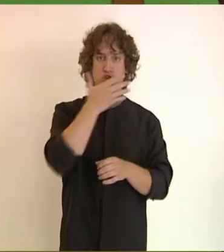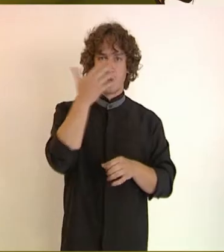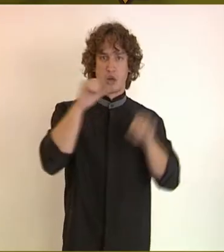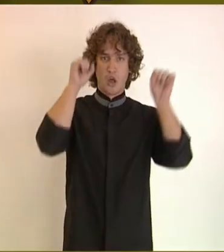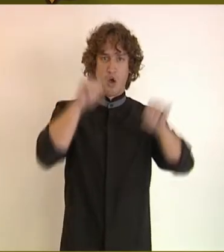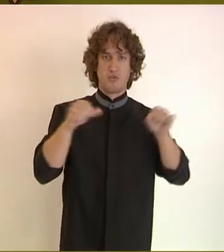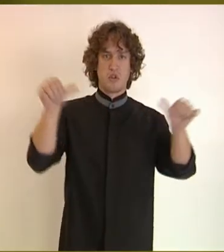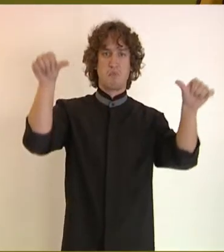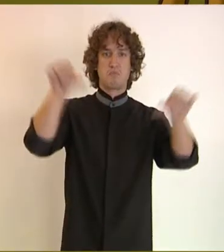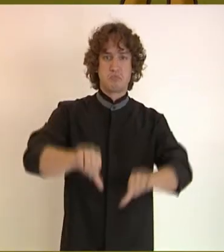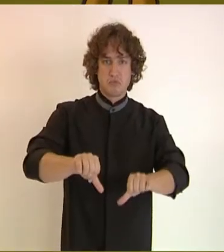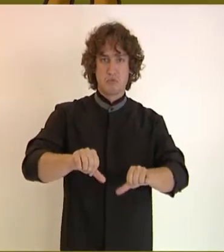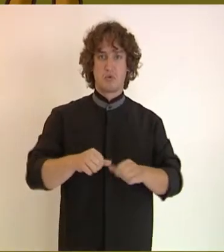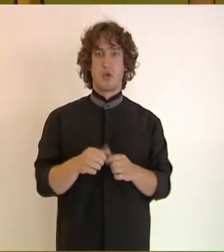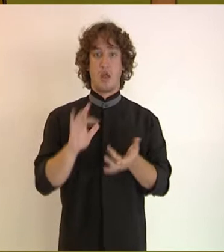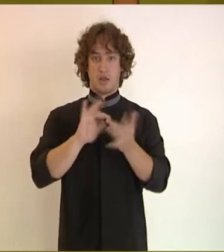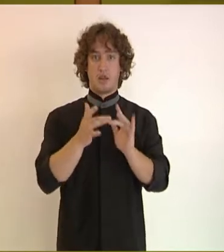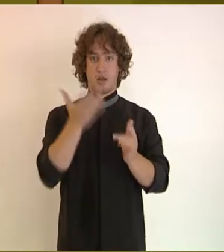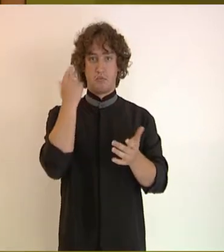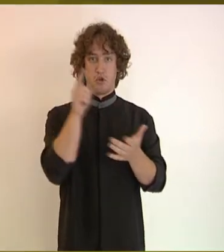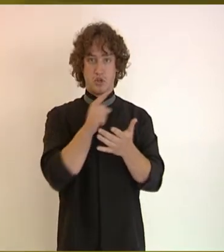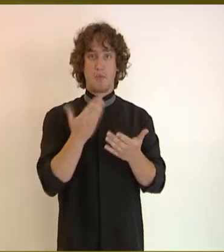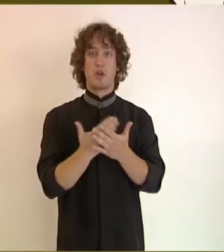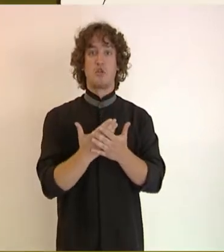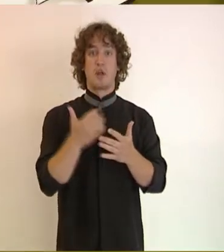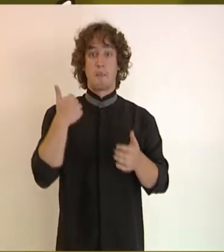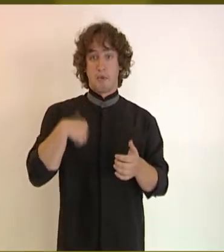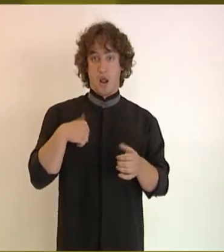Len odnie mlieko mielučke ako sne.